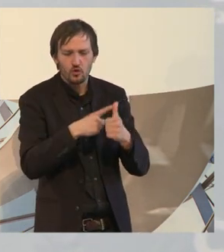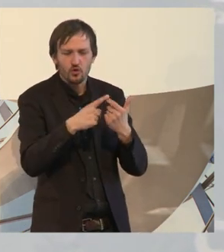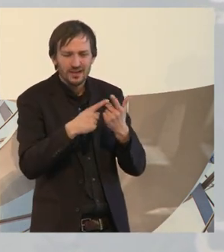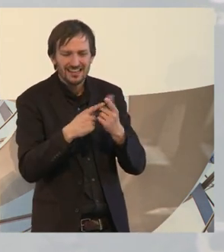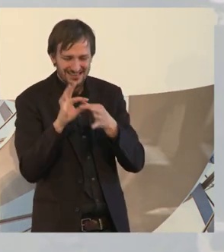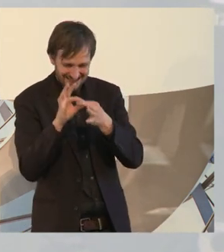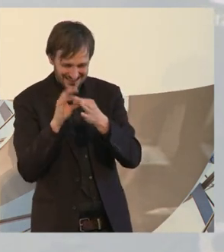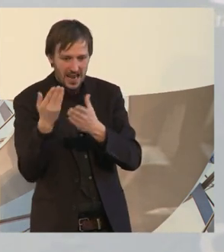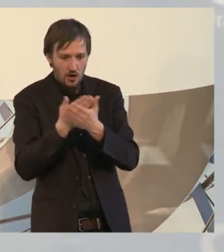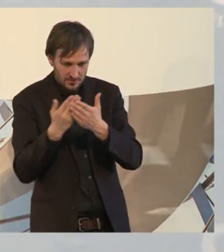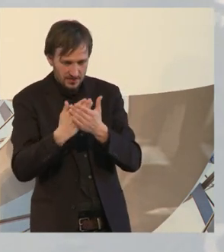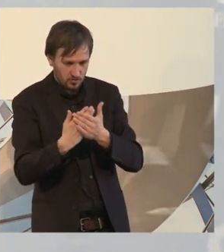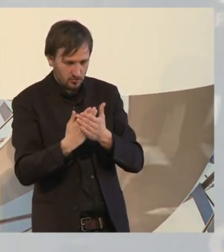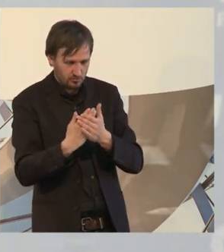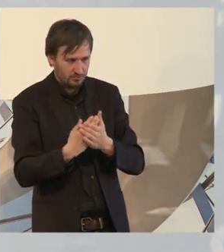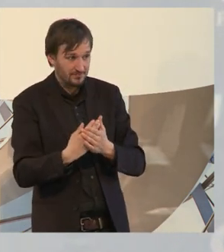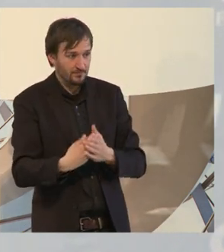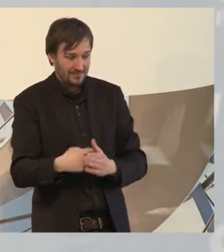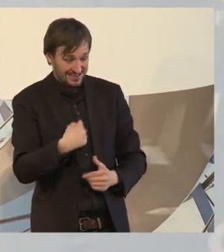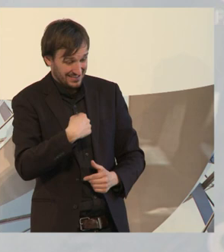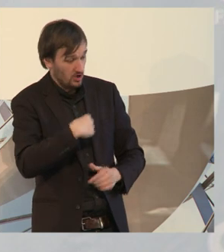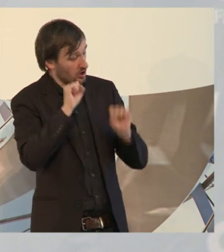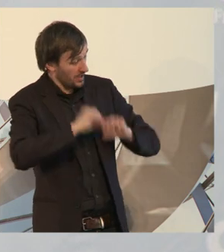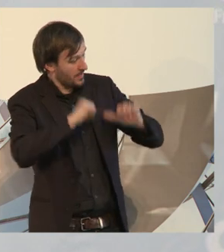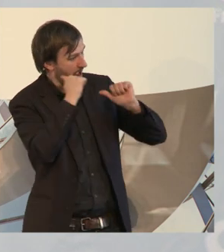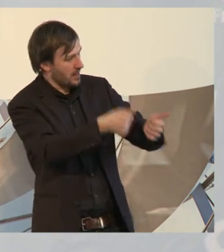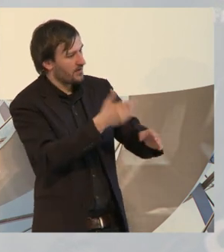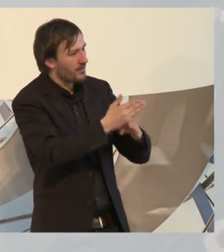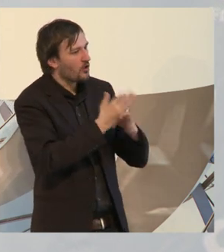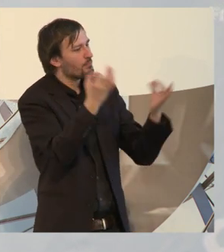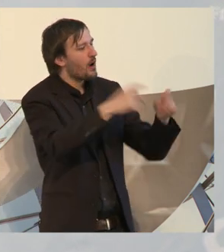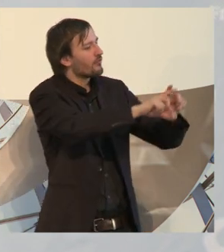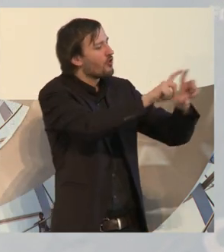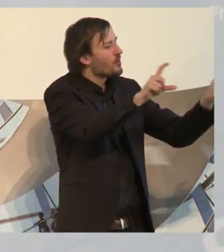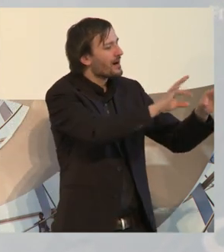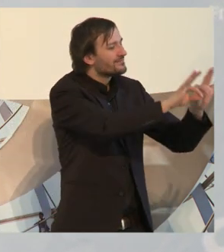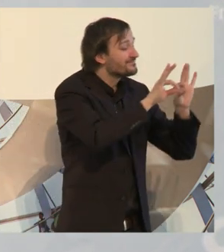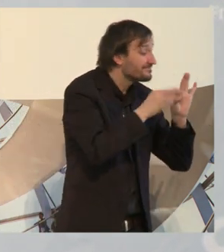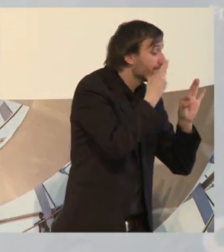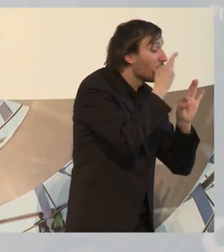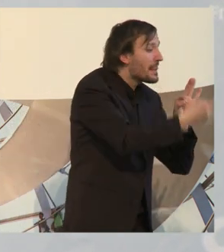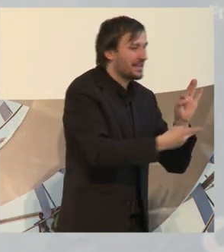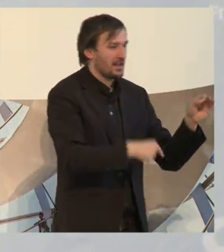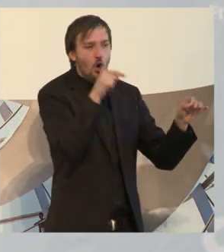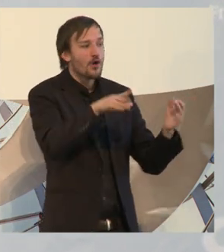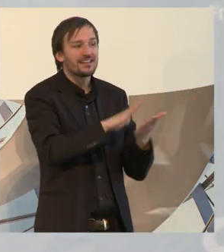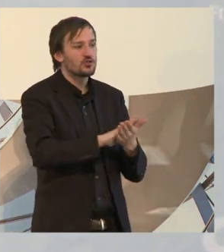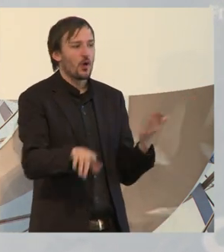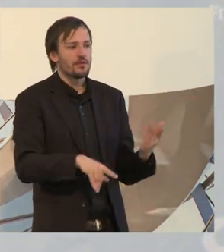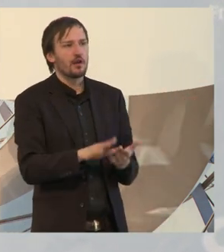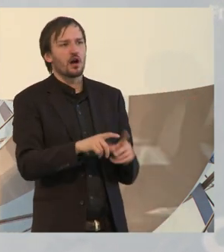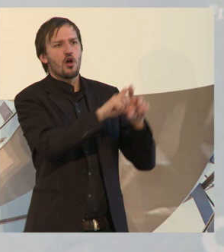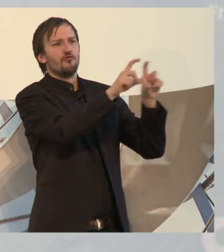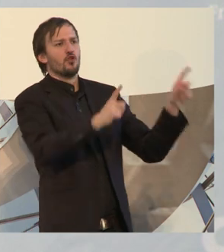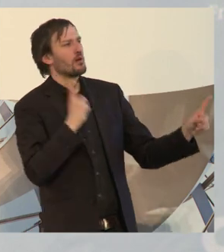Ausbildung. Wir können helfen, weil sie müssen den Blick in das Unternehmen haben. Es ist heute nicht so einfach zu sagen, ich gehe in ein